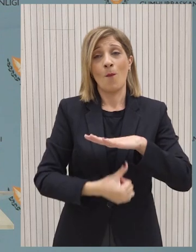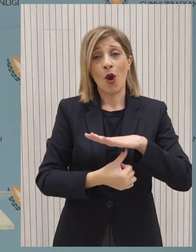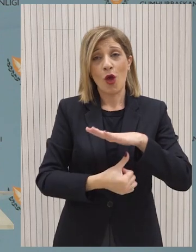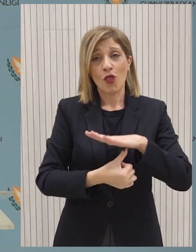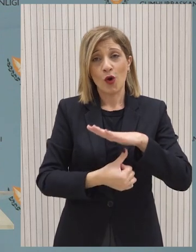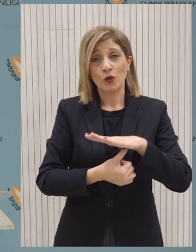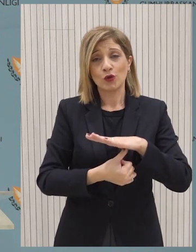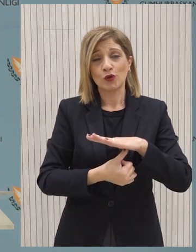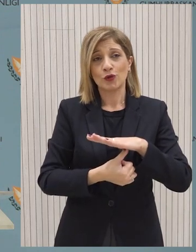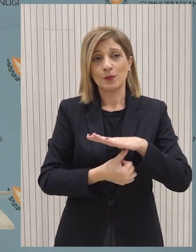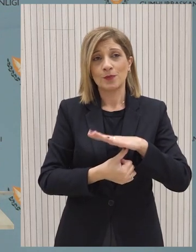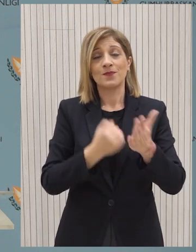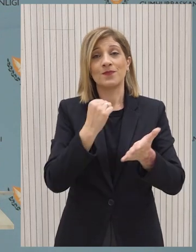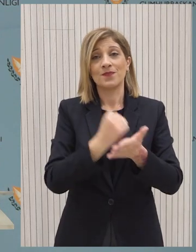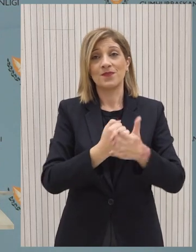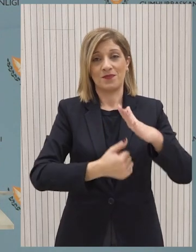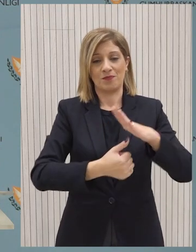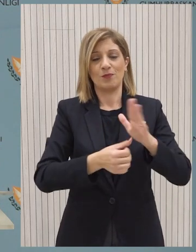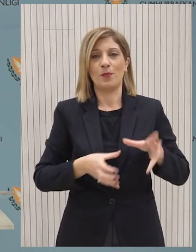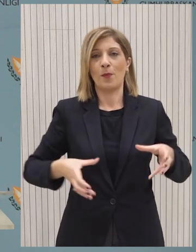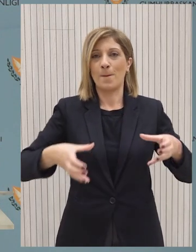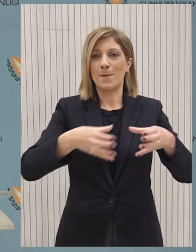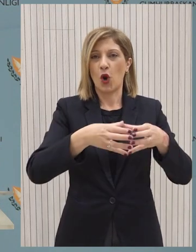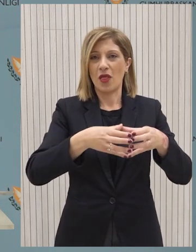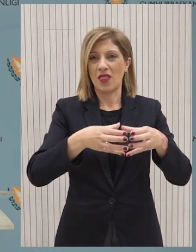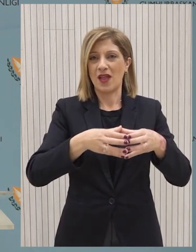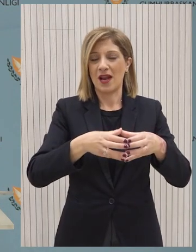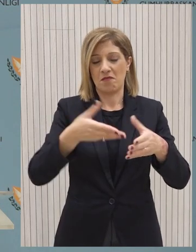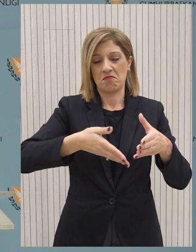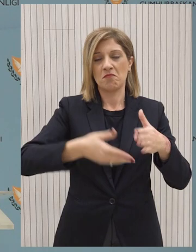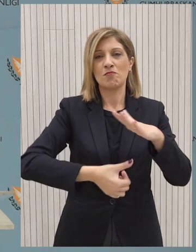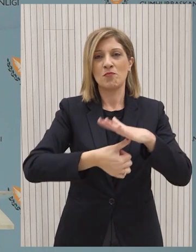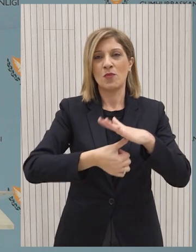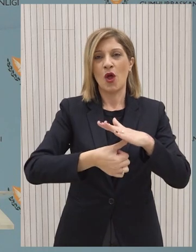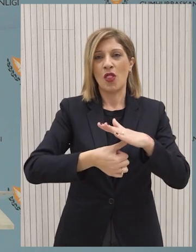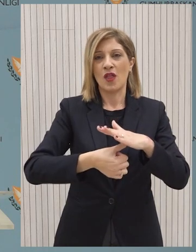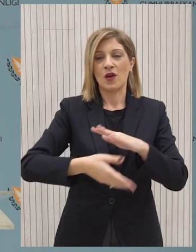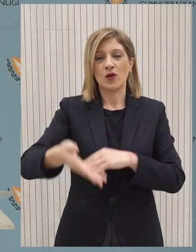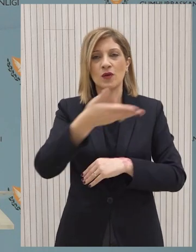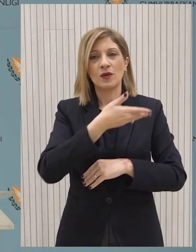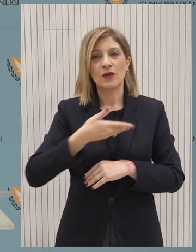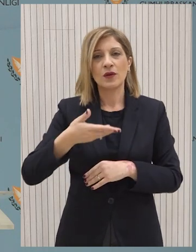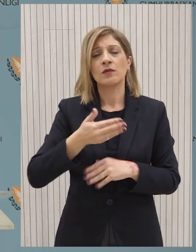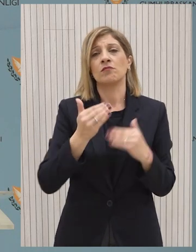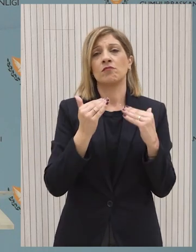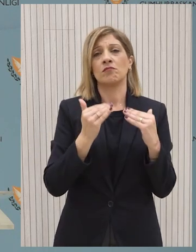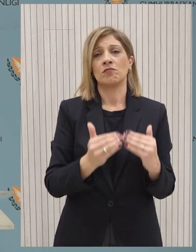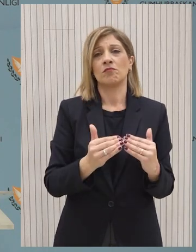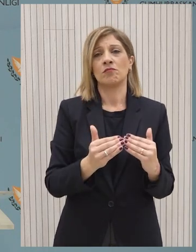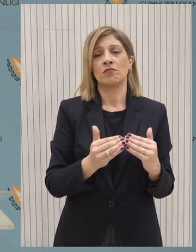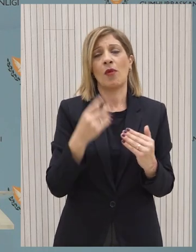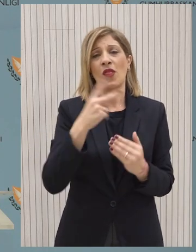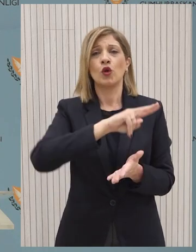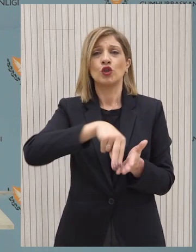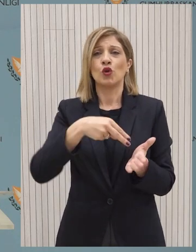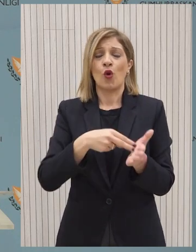Δημοκρατίας και η Προεδρία αν θέλετε στο ευρύτερα ας σας ικανοποιεί θα παραμείνει πιστή στο θεσμικό